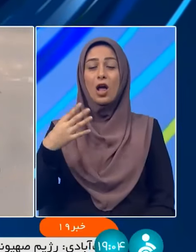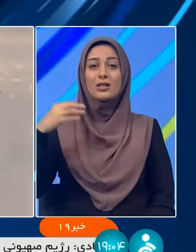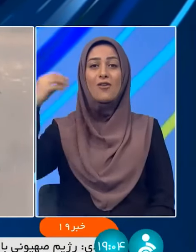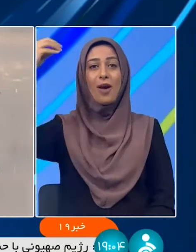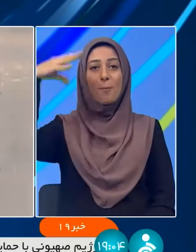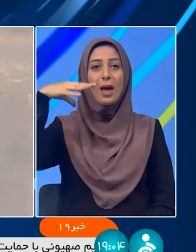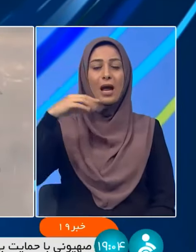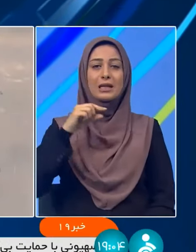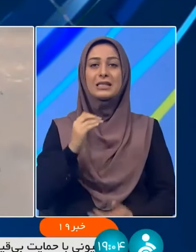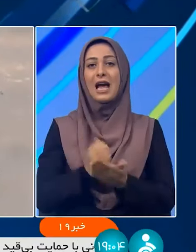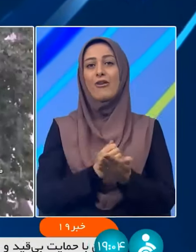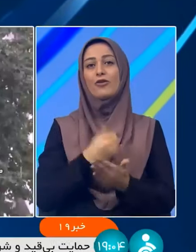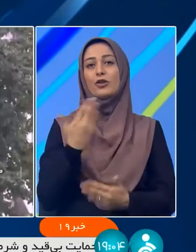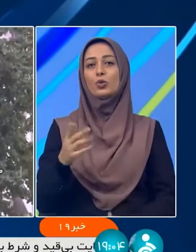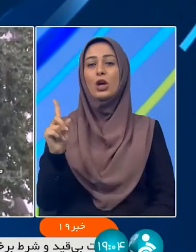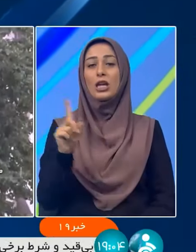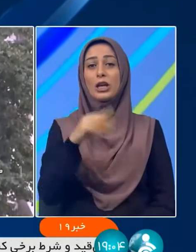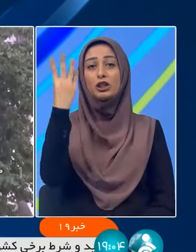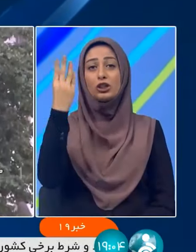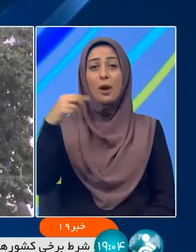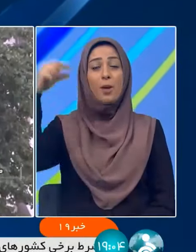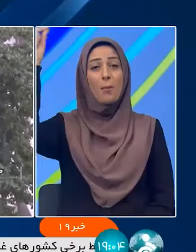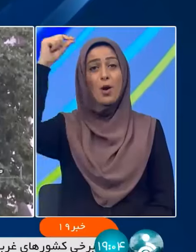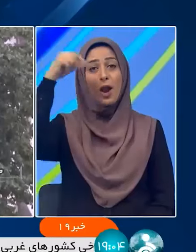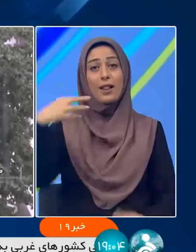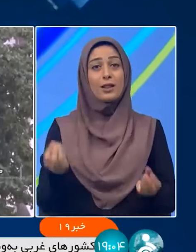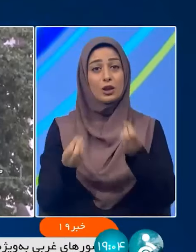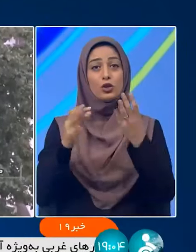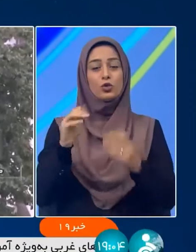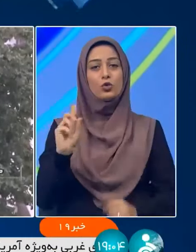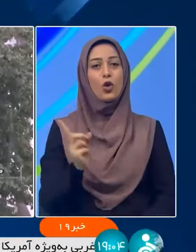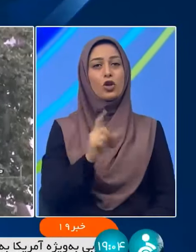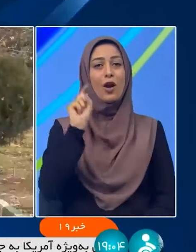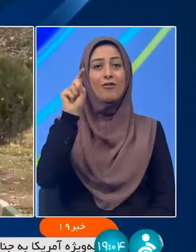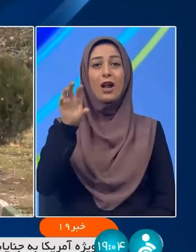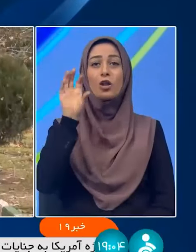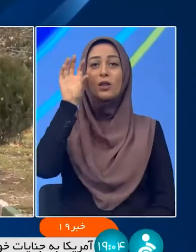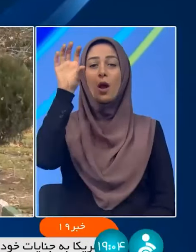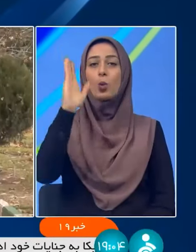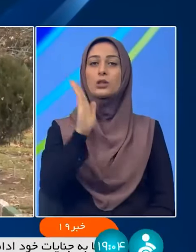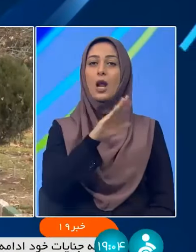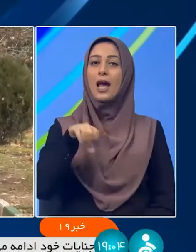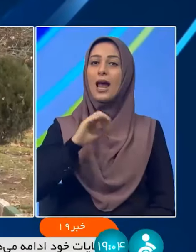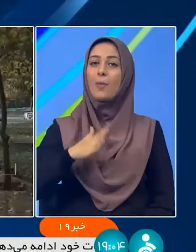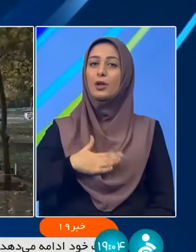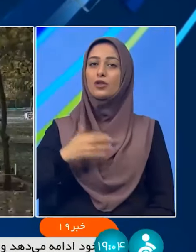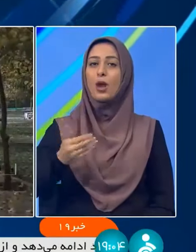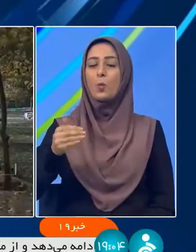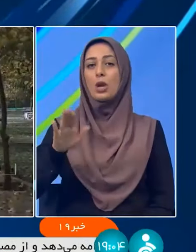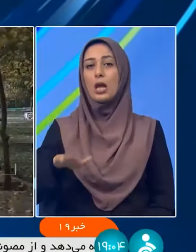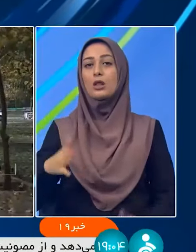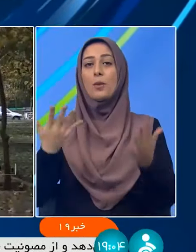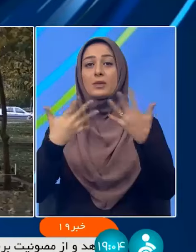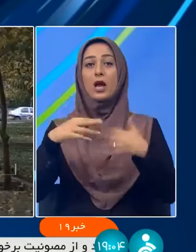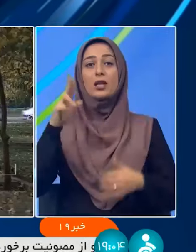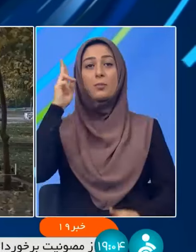سامان بارشی که از یک شمد شب بارده کشور شده تا فردا در اصانهای غرب کشور فعال است سازمان هوا شناسی برای